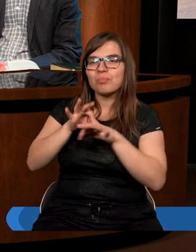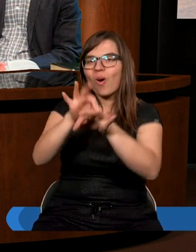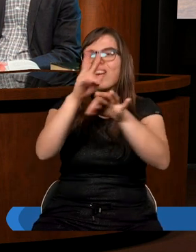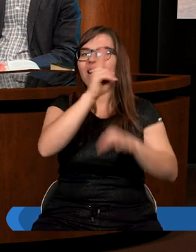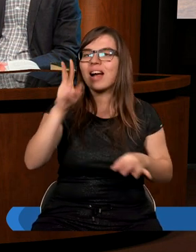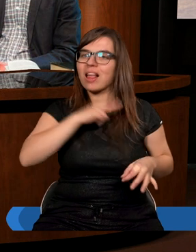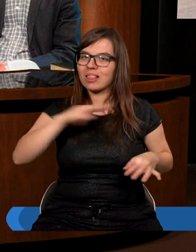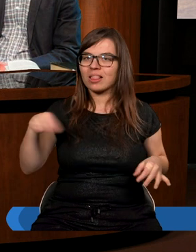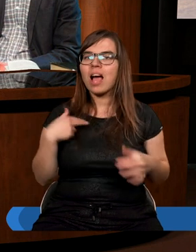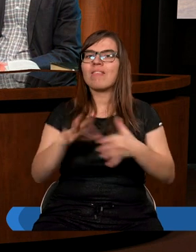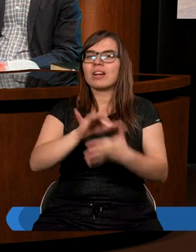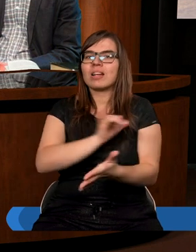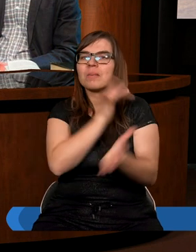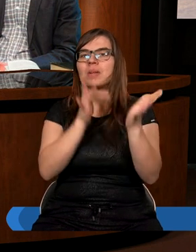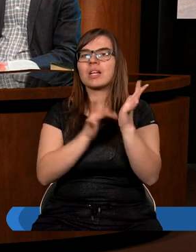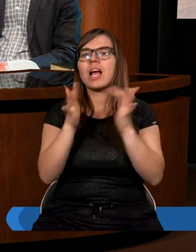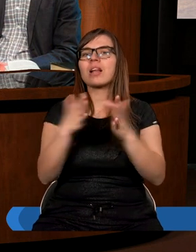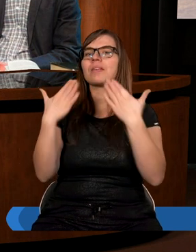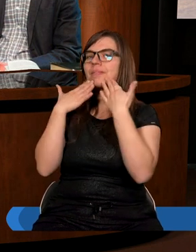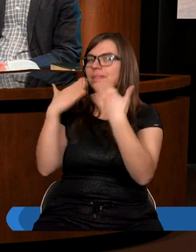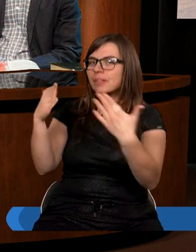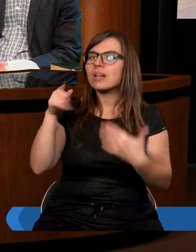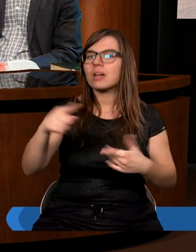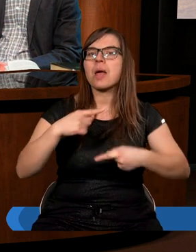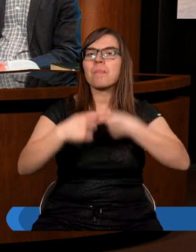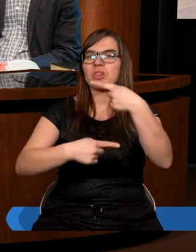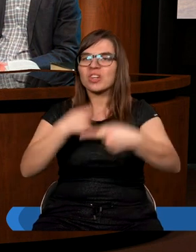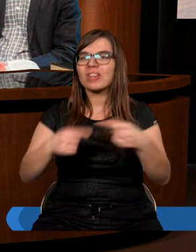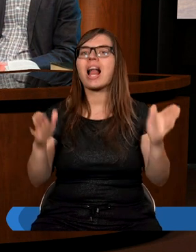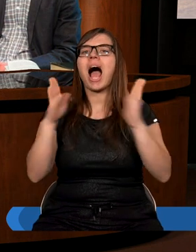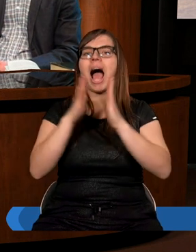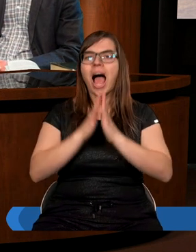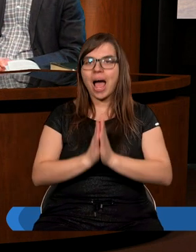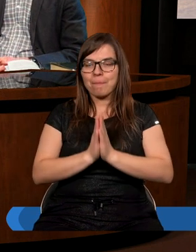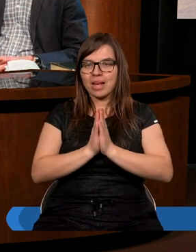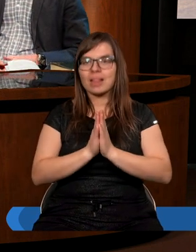W imieniu Jezusa dziękujemy Ci za ten przywilej. Amen. Amen.